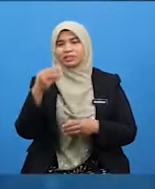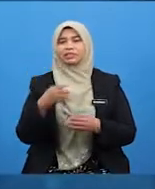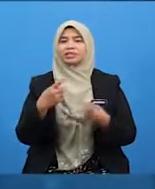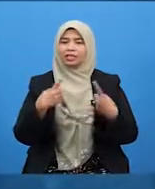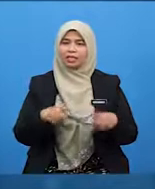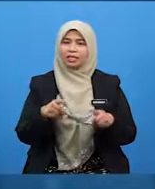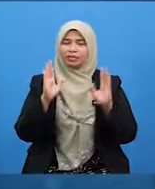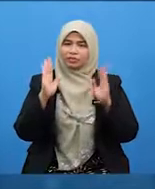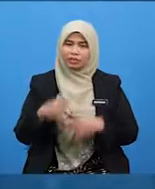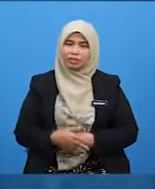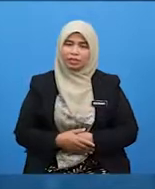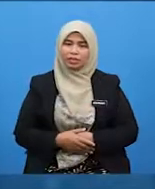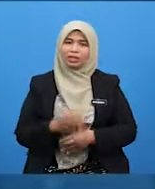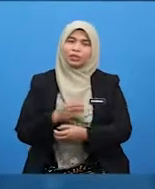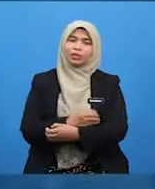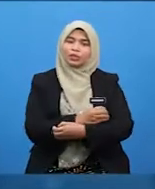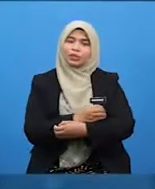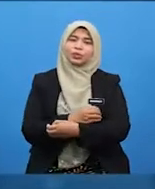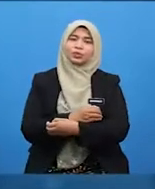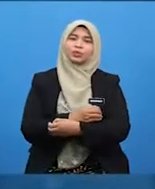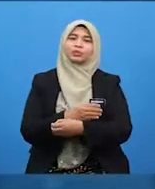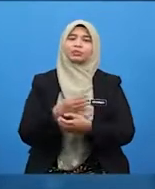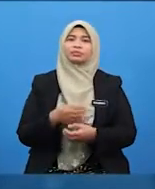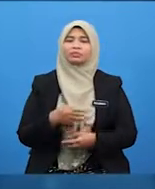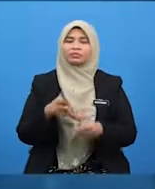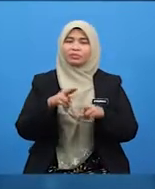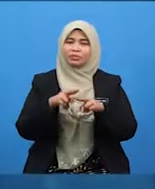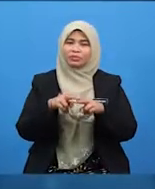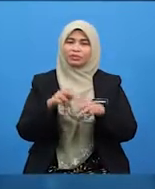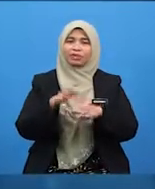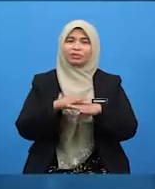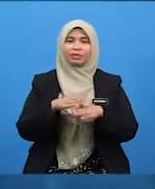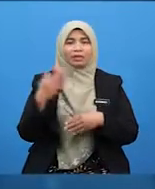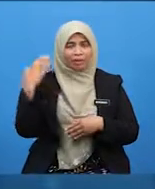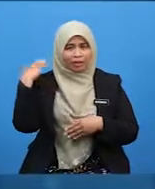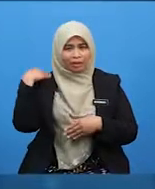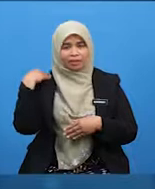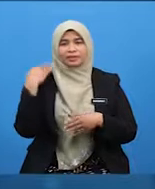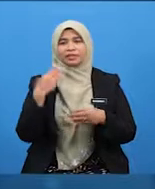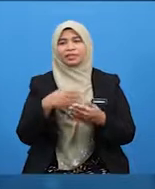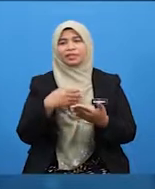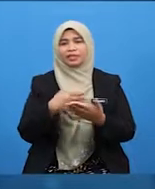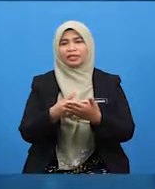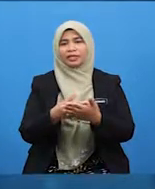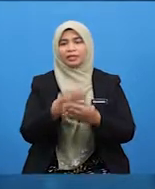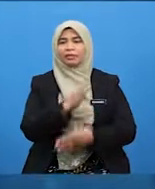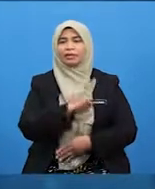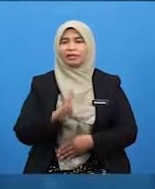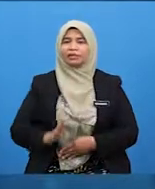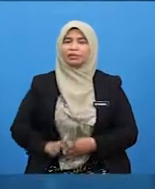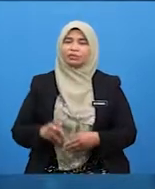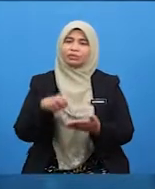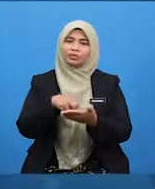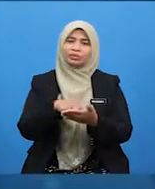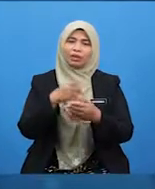Cucu Baginda duduk atas belakangnya sehinggakan Baginda sujud agak